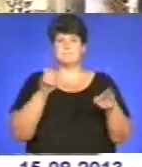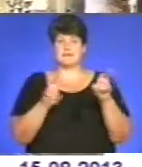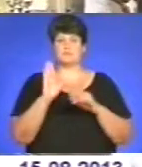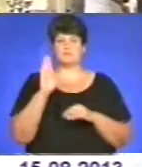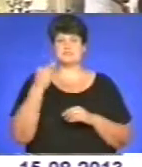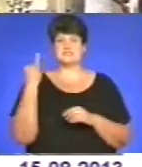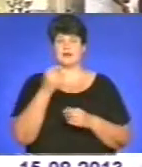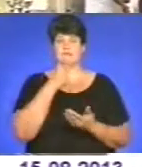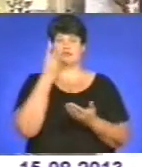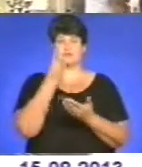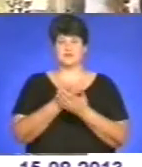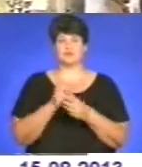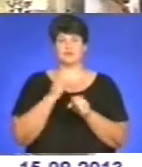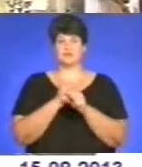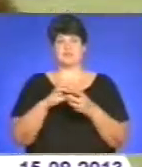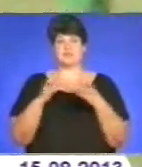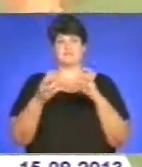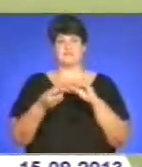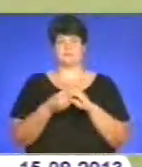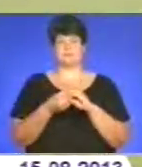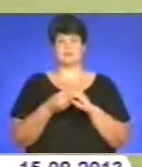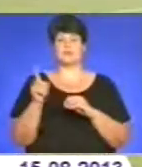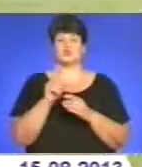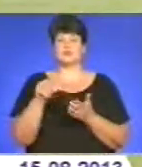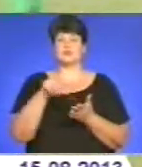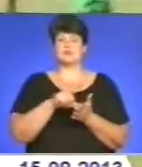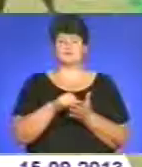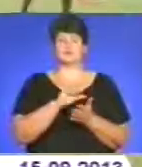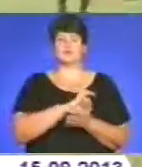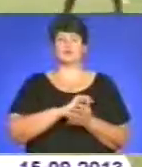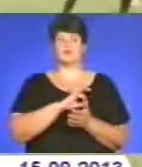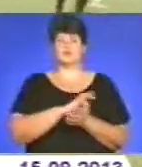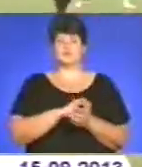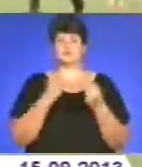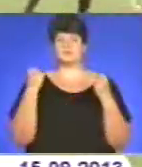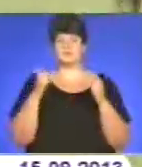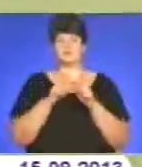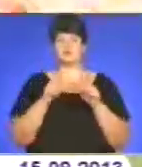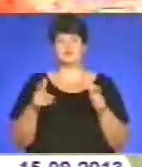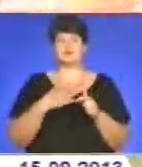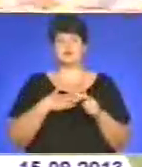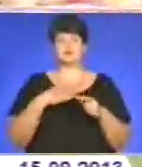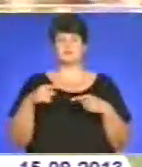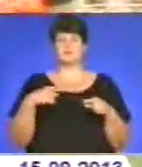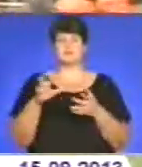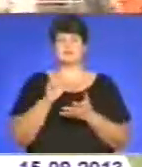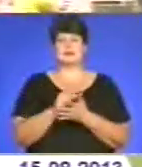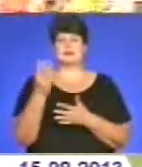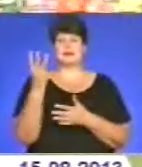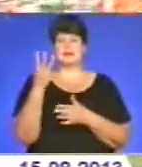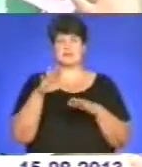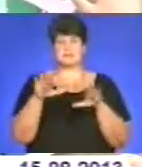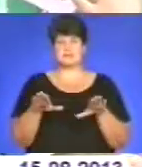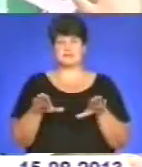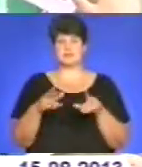цікаво подивитися, зробити відповідні висновки. Щодо виступів вихованців Тернопільської спортивної школи, то наші футболісти зайняли третє місце.